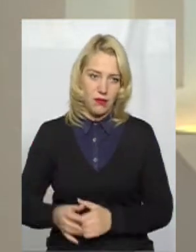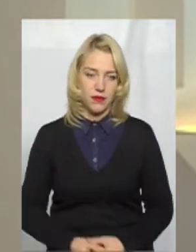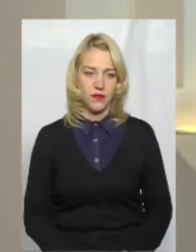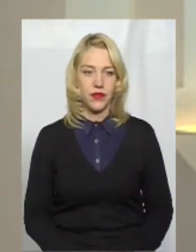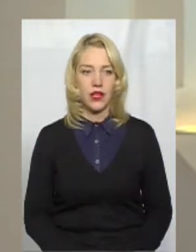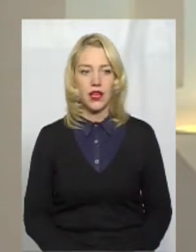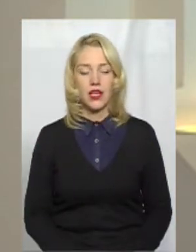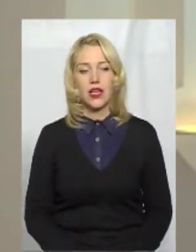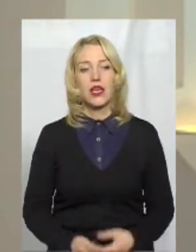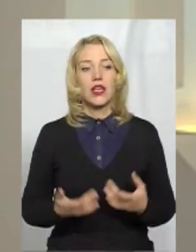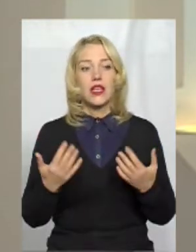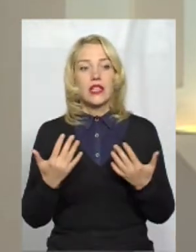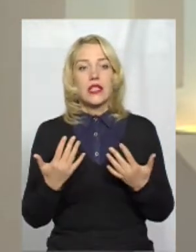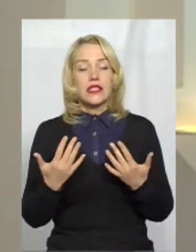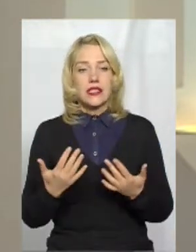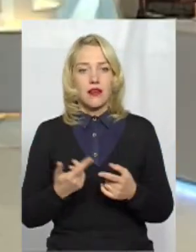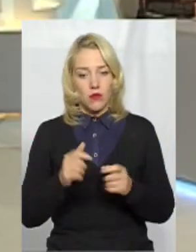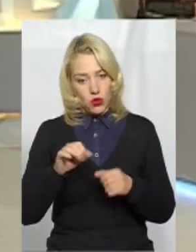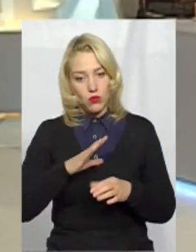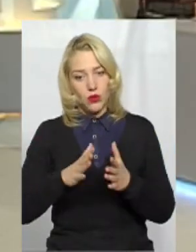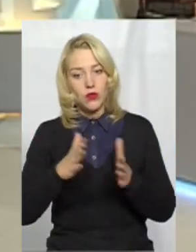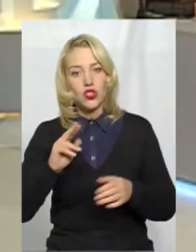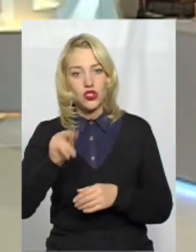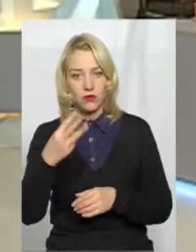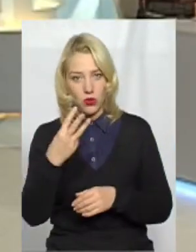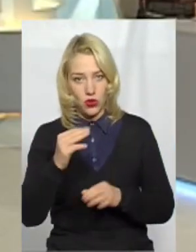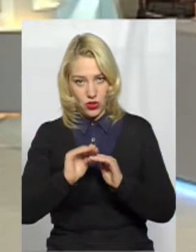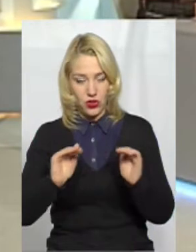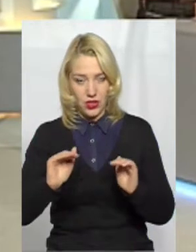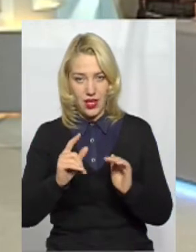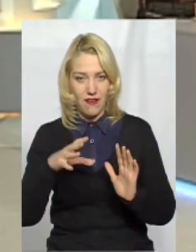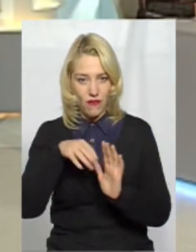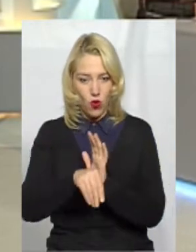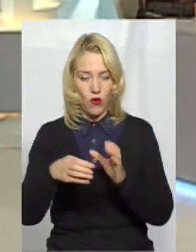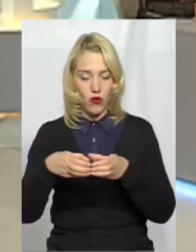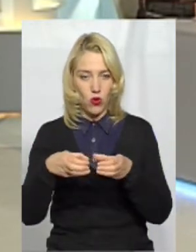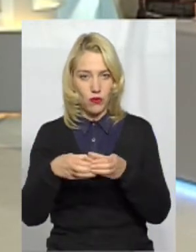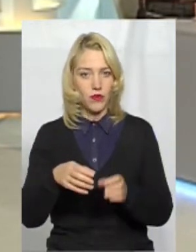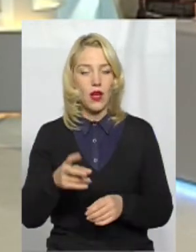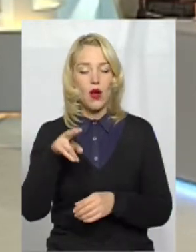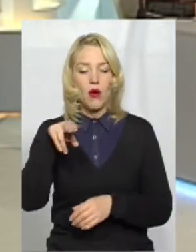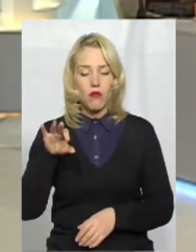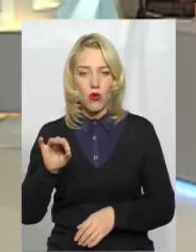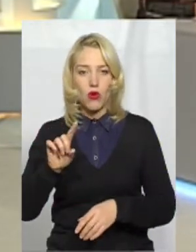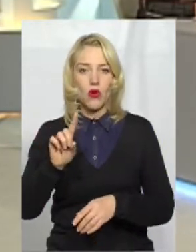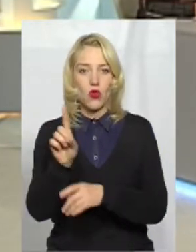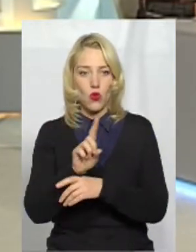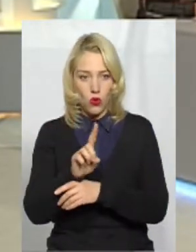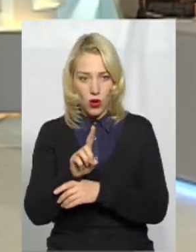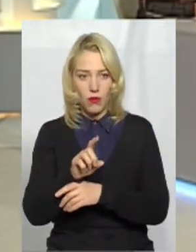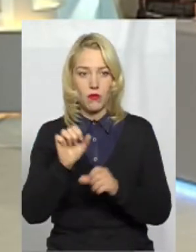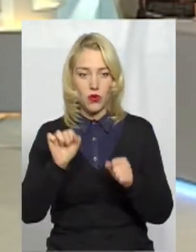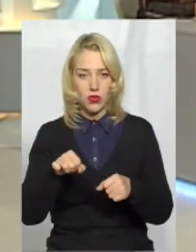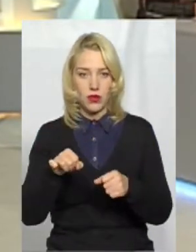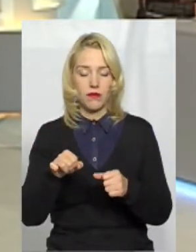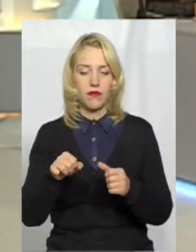одного до трьох? Може бути більше? Ні. Нормативом в класі може